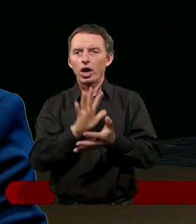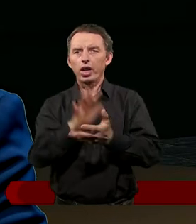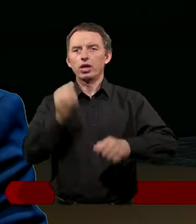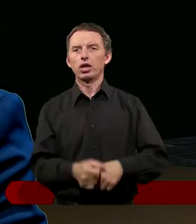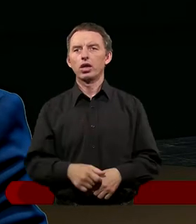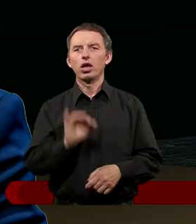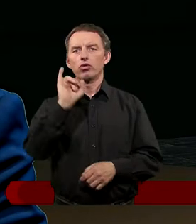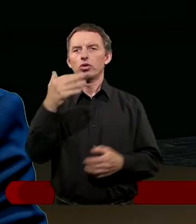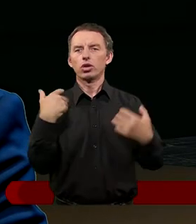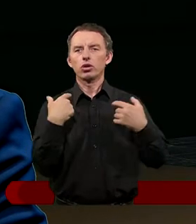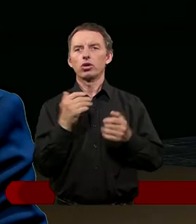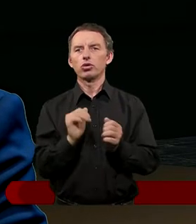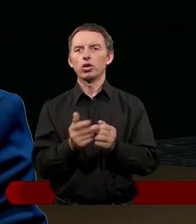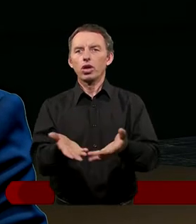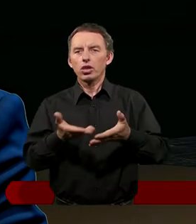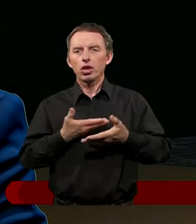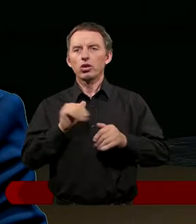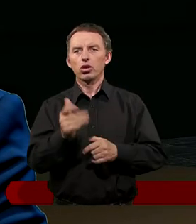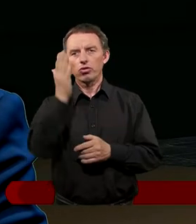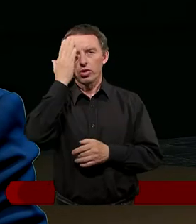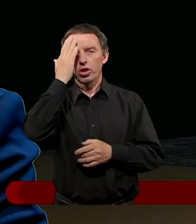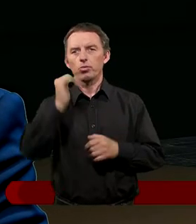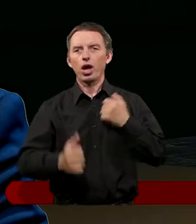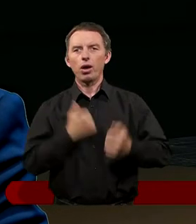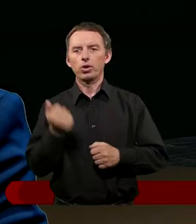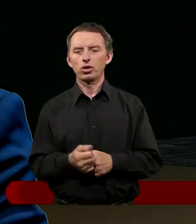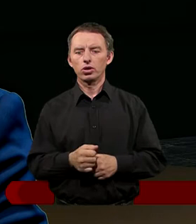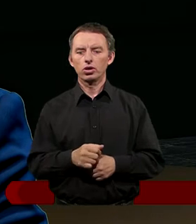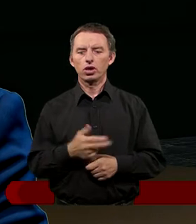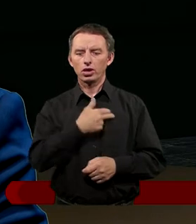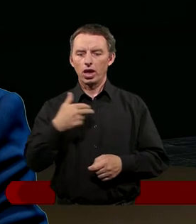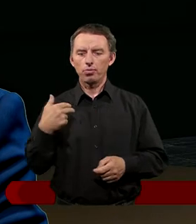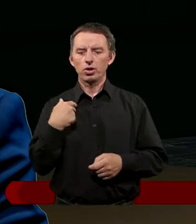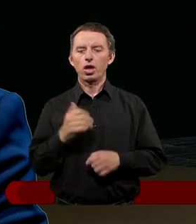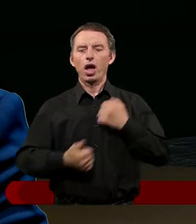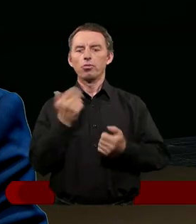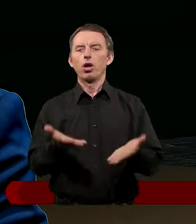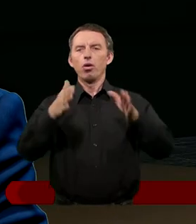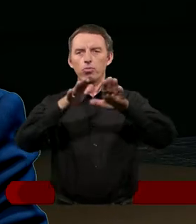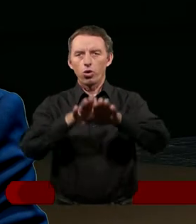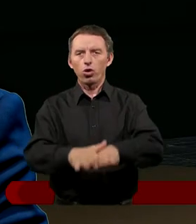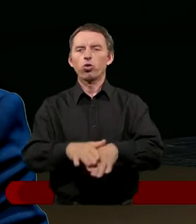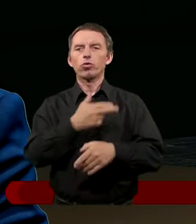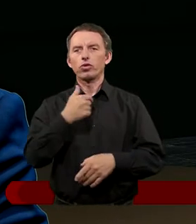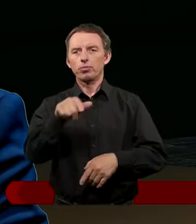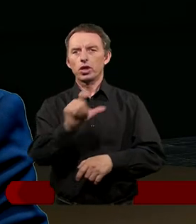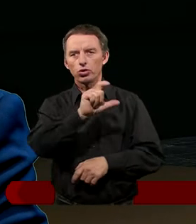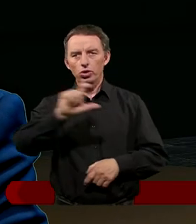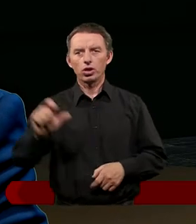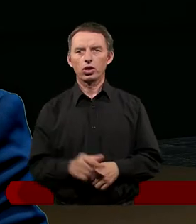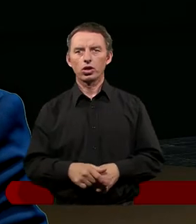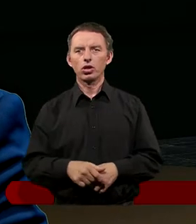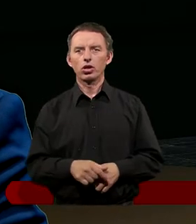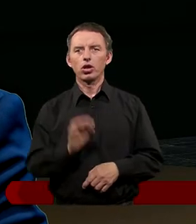i Twoją wspaniałość. Bardzo prosimy Cię o to, Panie, abyś był tu z nami, abyś błogosławił nam na ten czas. Niech